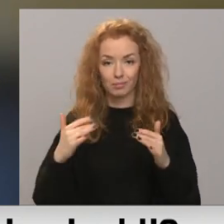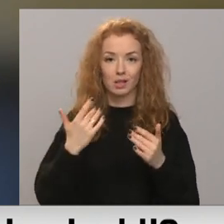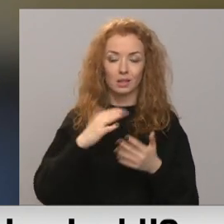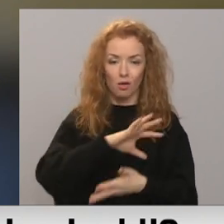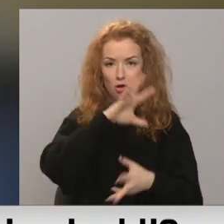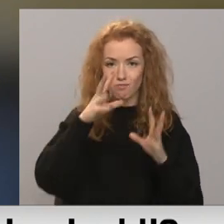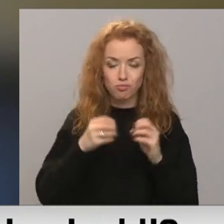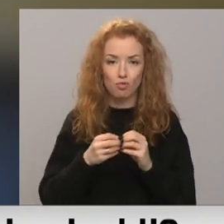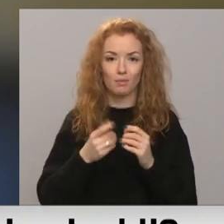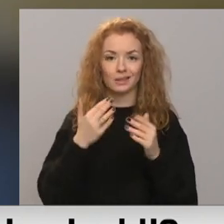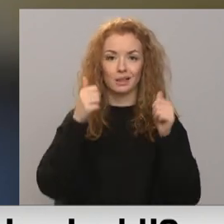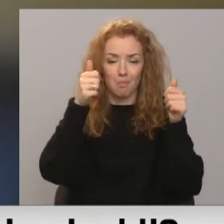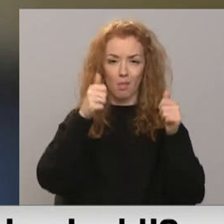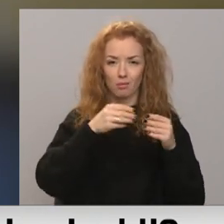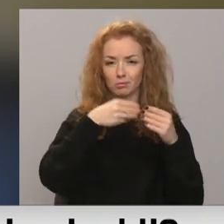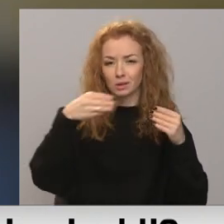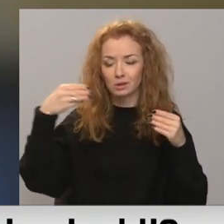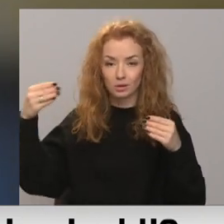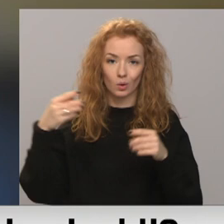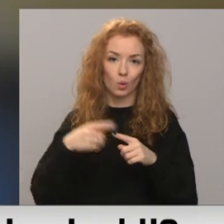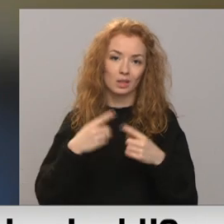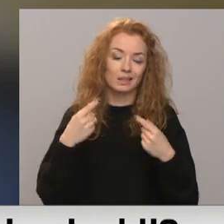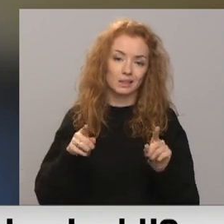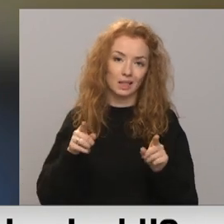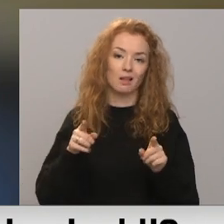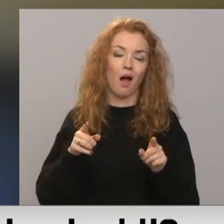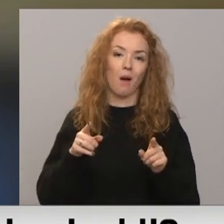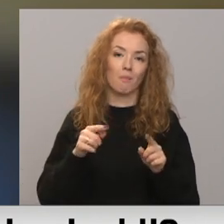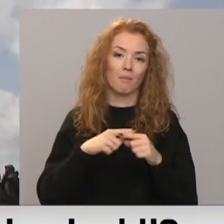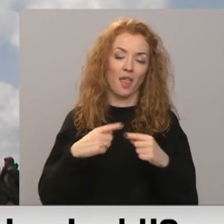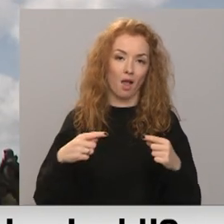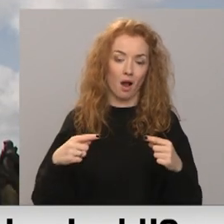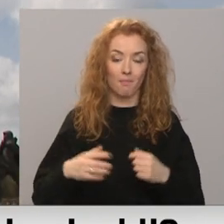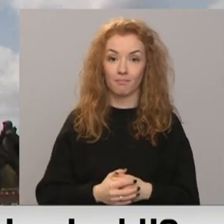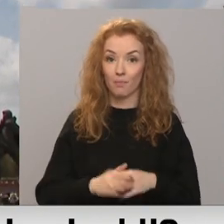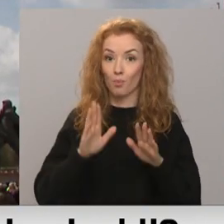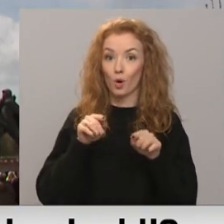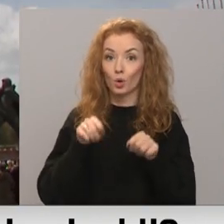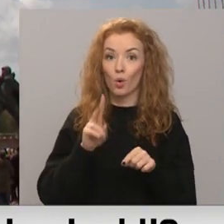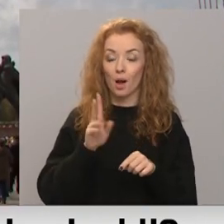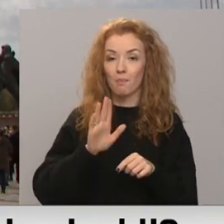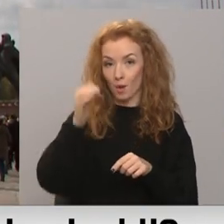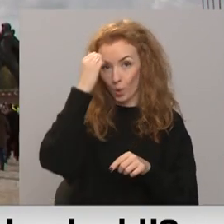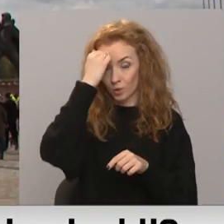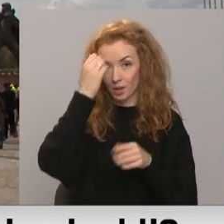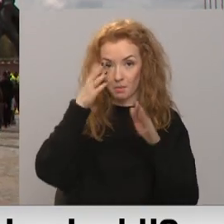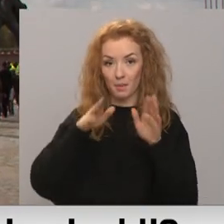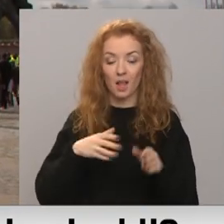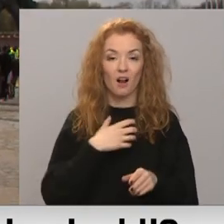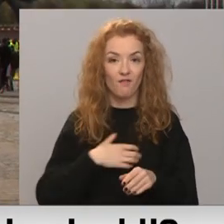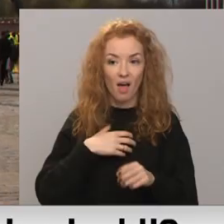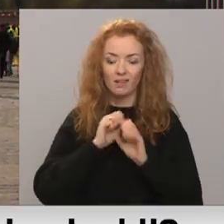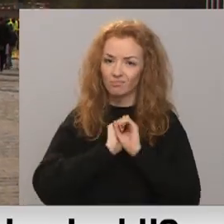plāksnīšu daudzumu un kaut kādiem citām monumentālām detaļām. Par to, ka pie uzvērs piemenekļa nepieciešama